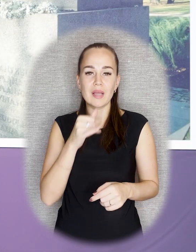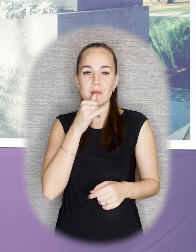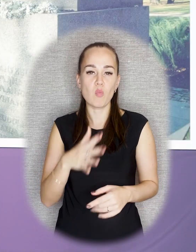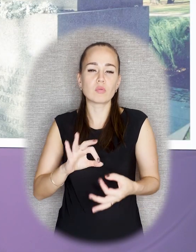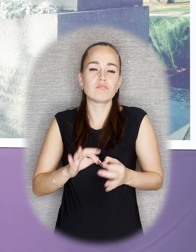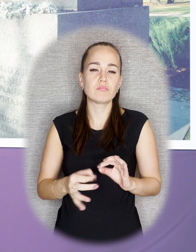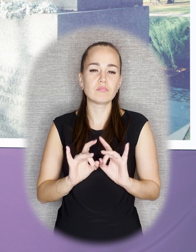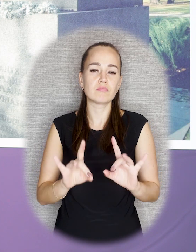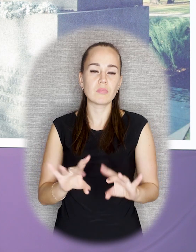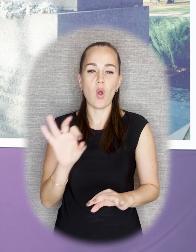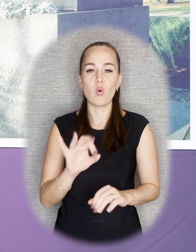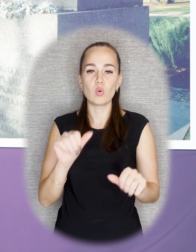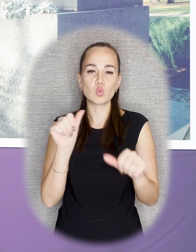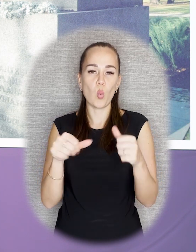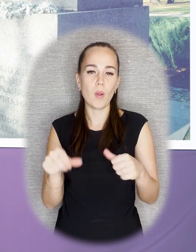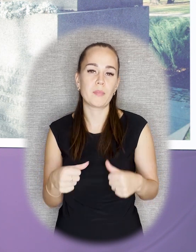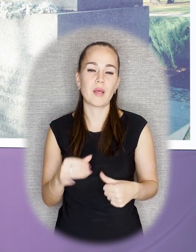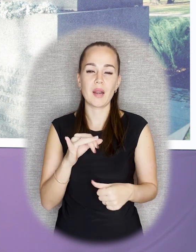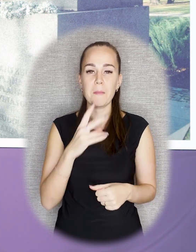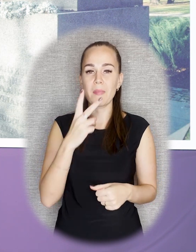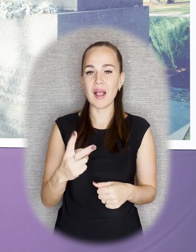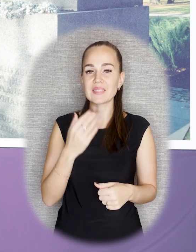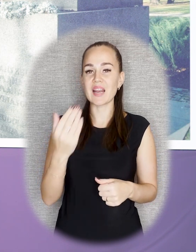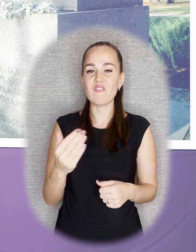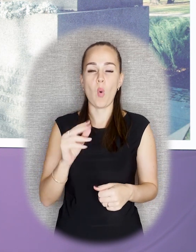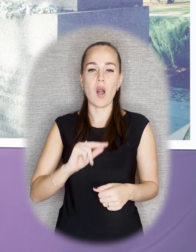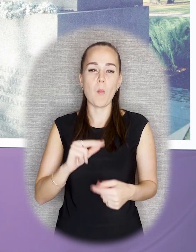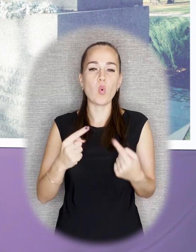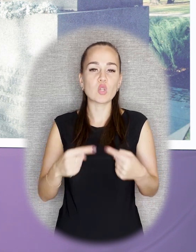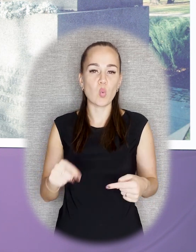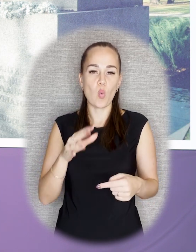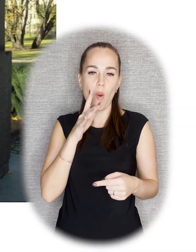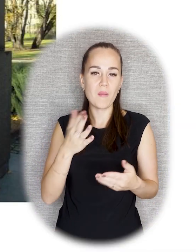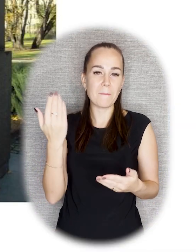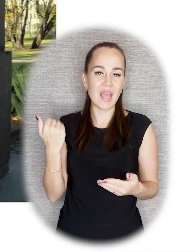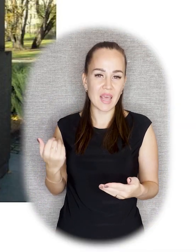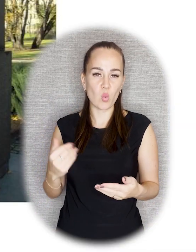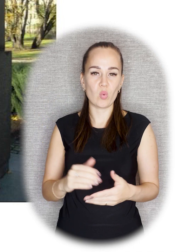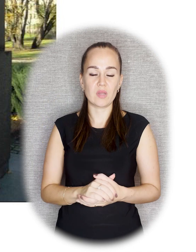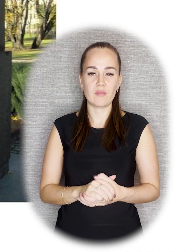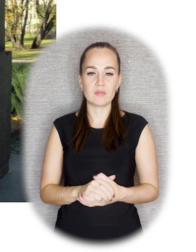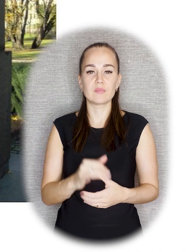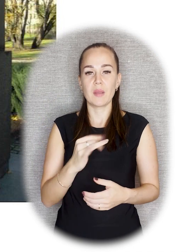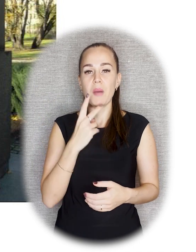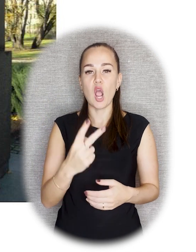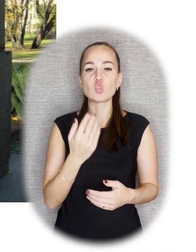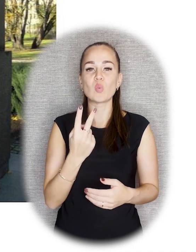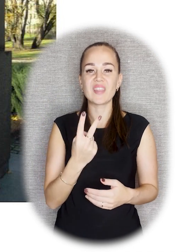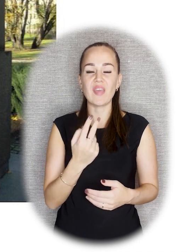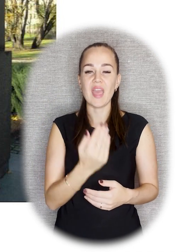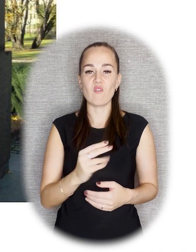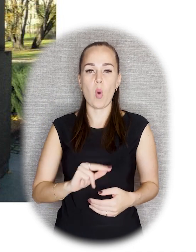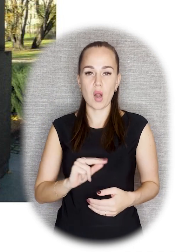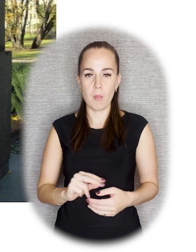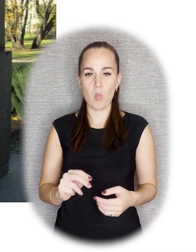поговорить о каждом скульпторе достаточно подробно для того, чтобы, например, показать его работы других периодов. И тут я все-таки покажу две его